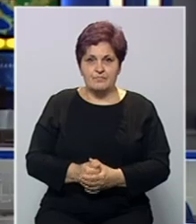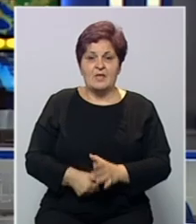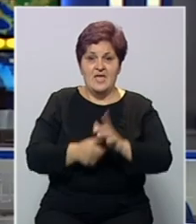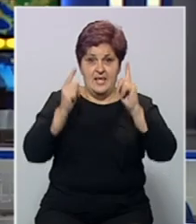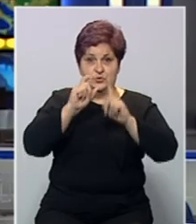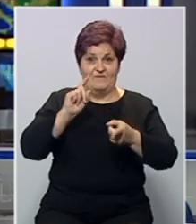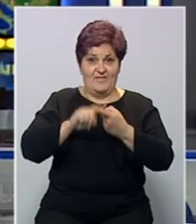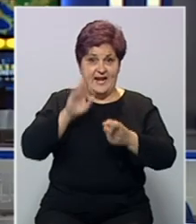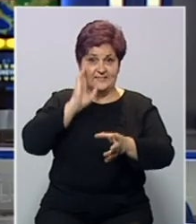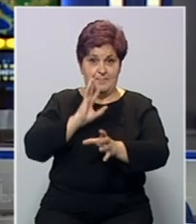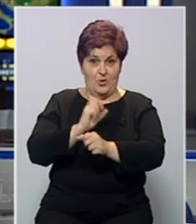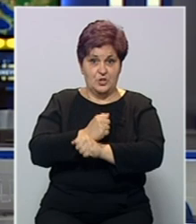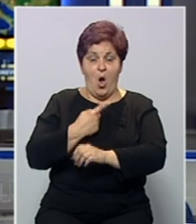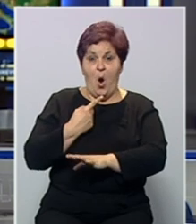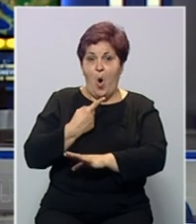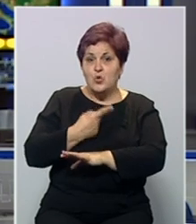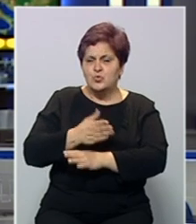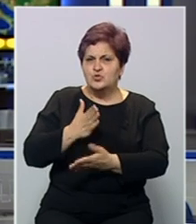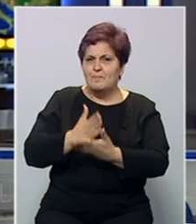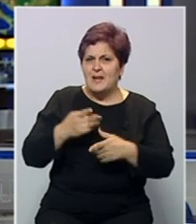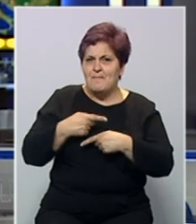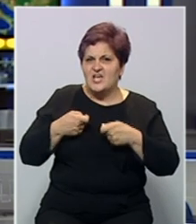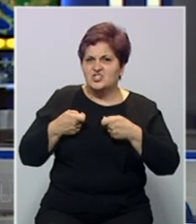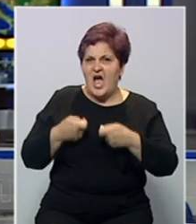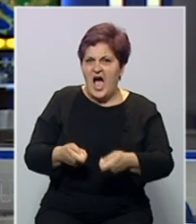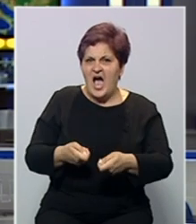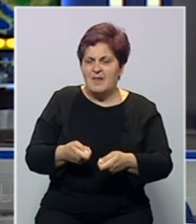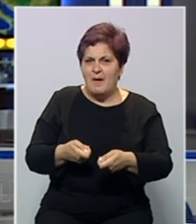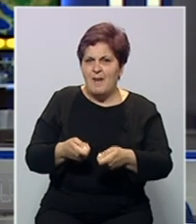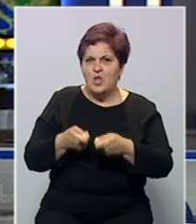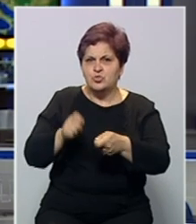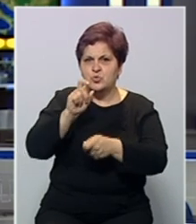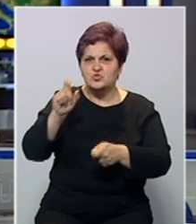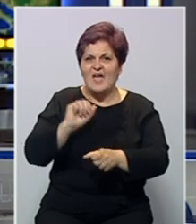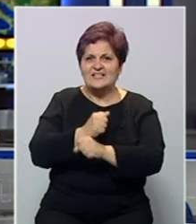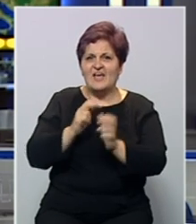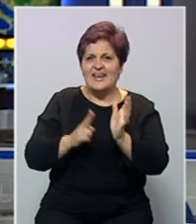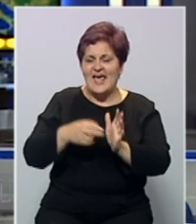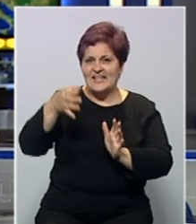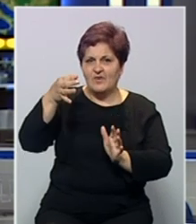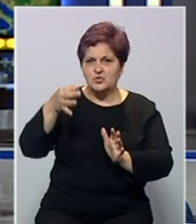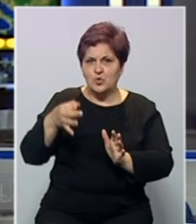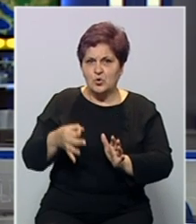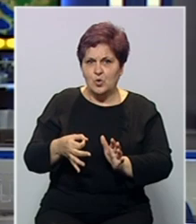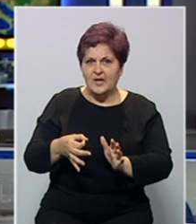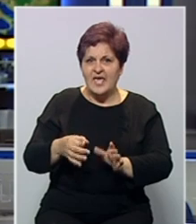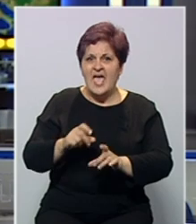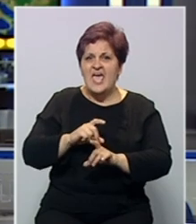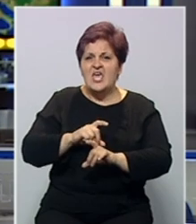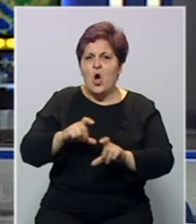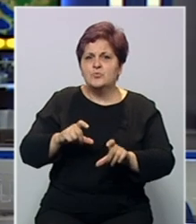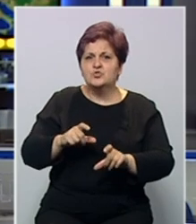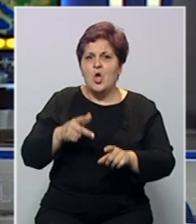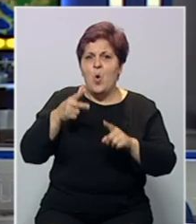Vrhovni sud Federacije Bosne i Hercegovine, odlučujući prema žalbama tužilaštva Hercegovačko-Neretvanskog kantona i